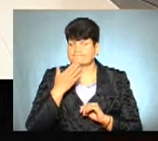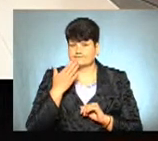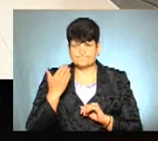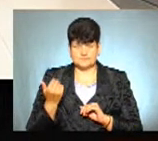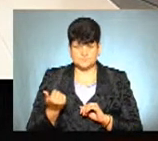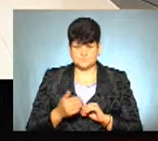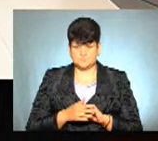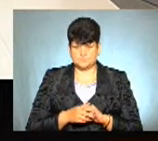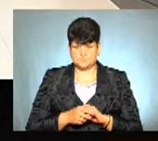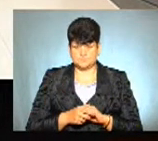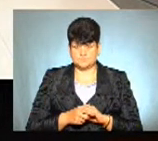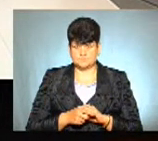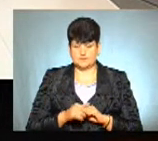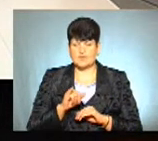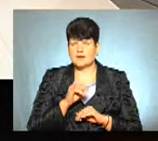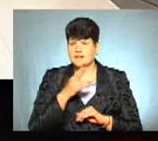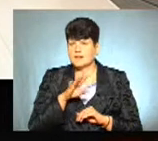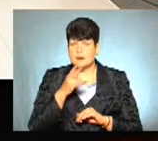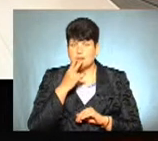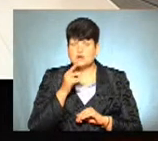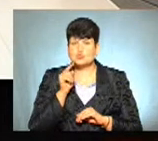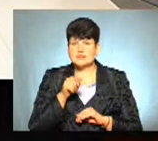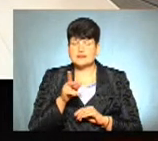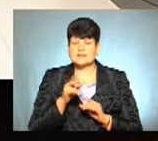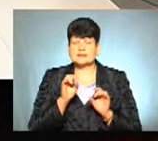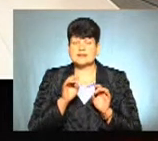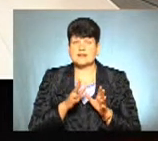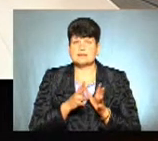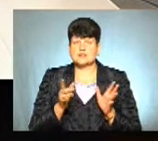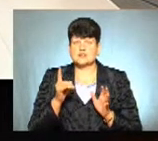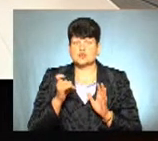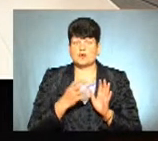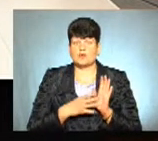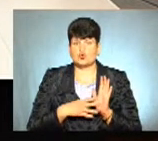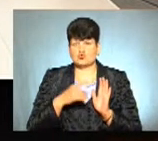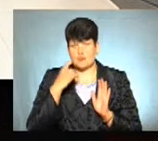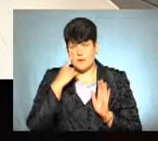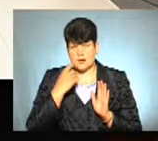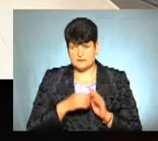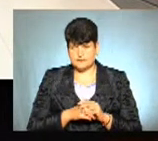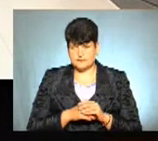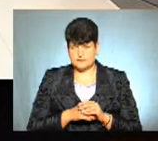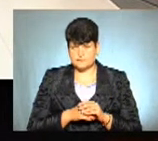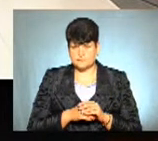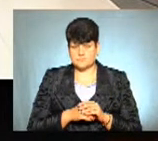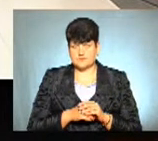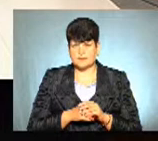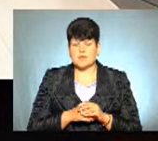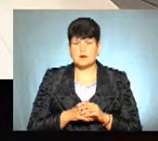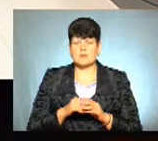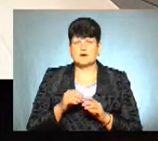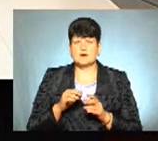І не бачимо таких, які здали більше 190 балів. Понижують учені ПТУ